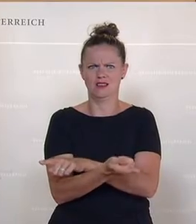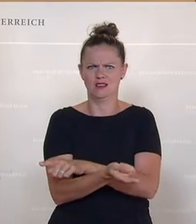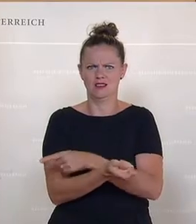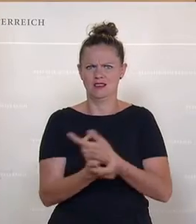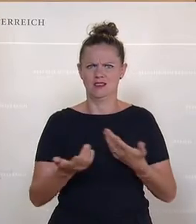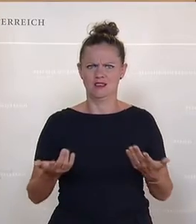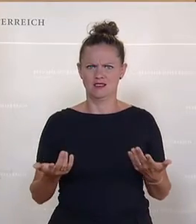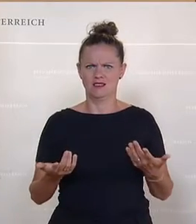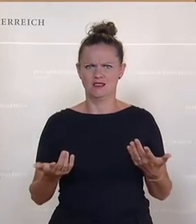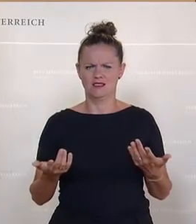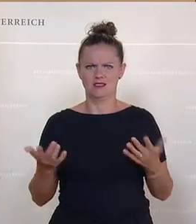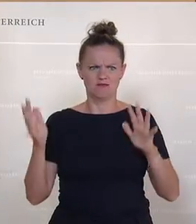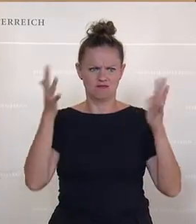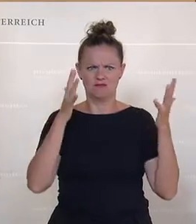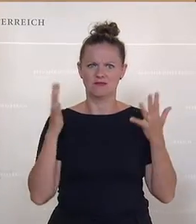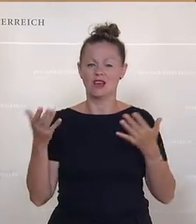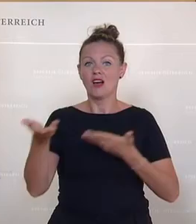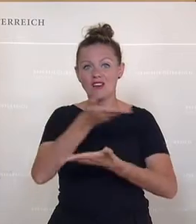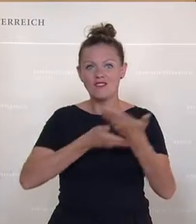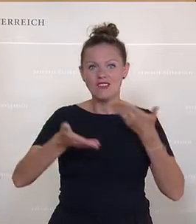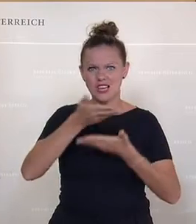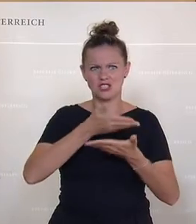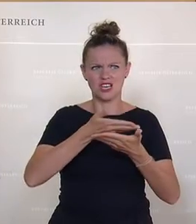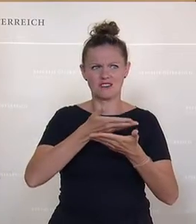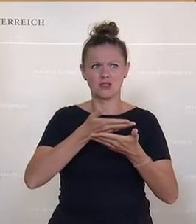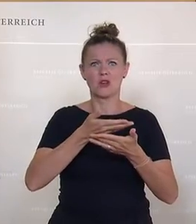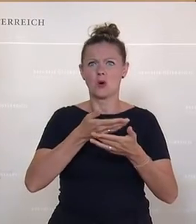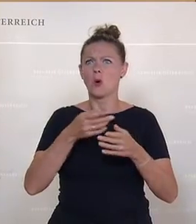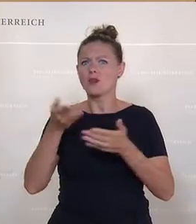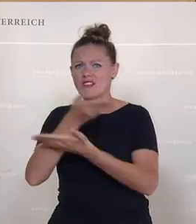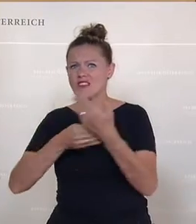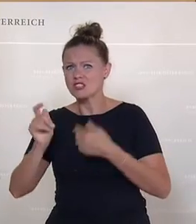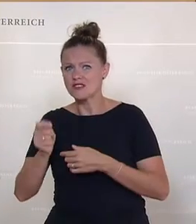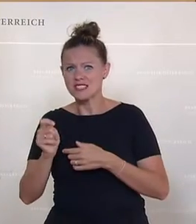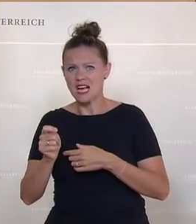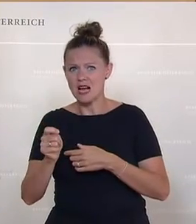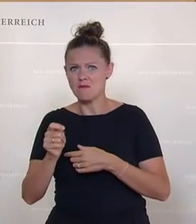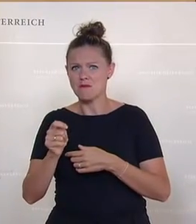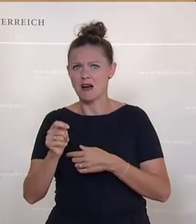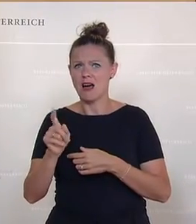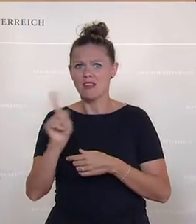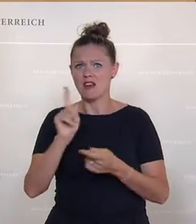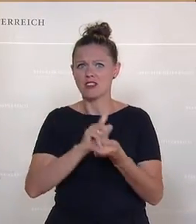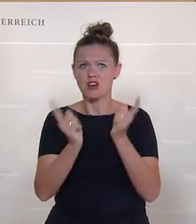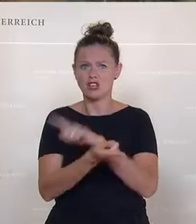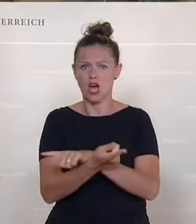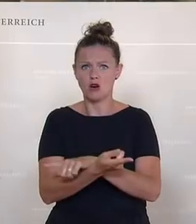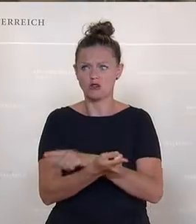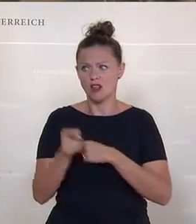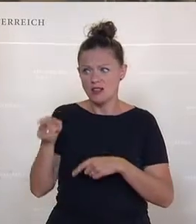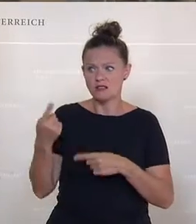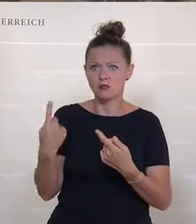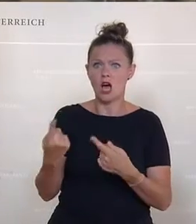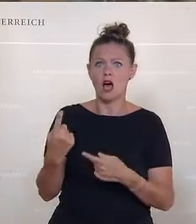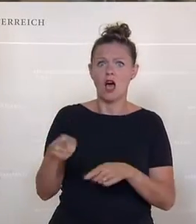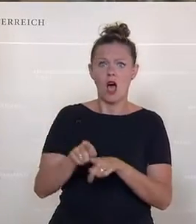die Wirtschaft mit der Wirtschaftskammer. Es kann schon sein, dass es der Wirtschaftskammer gut geht. Weil die haben ja offenbar auch profitiert von dieser